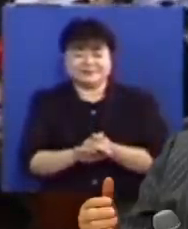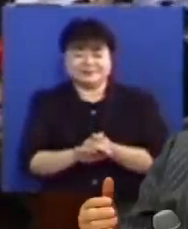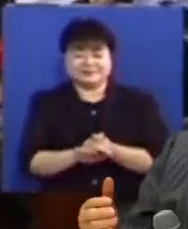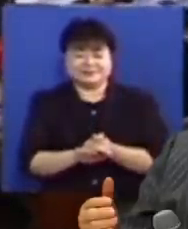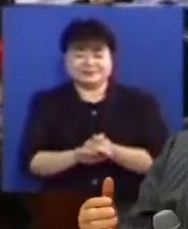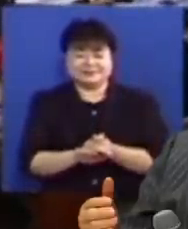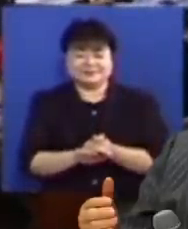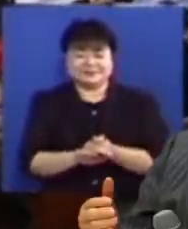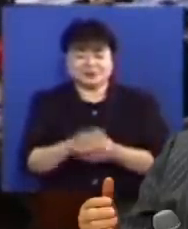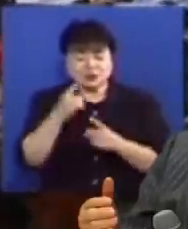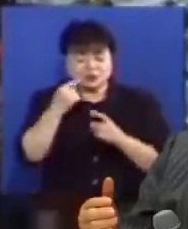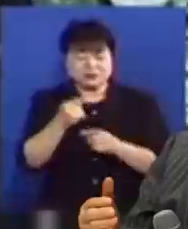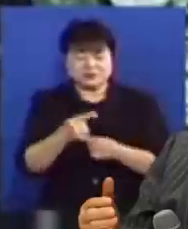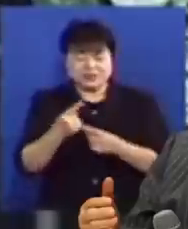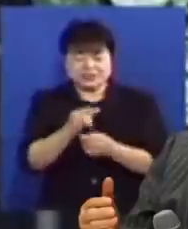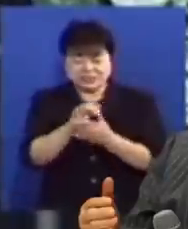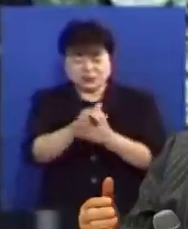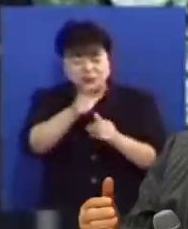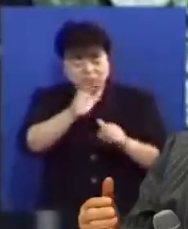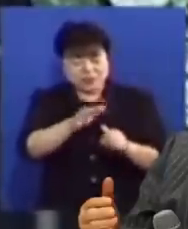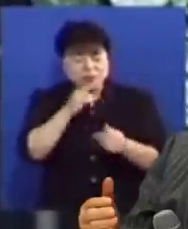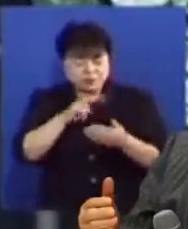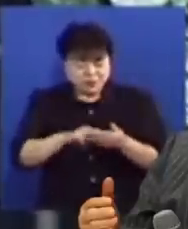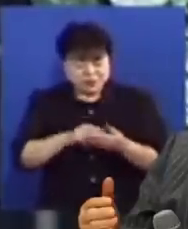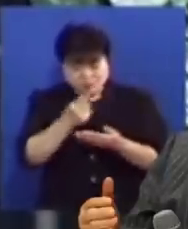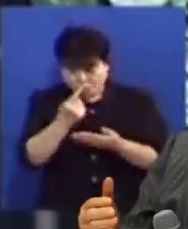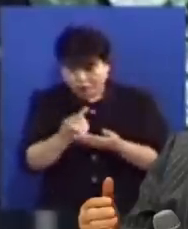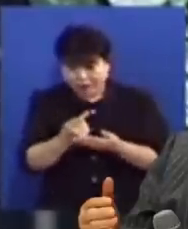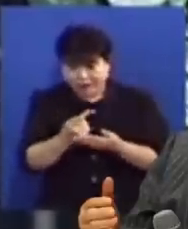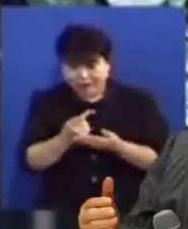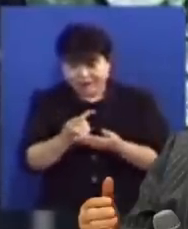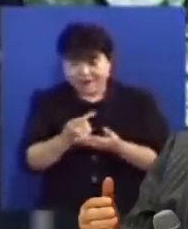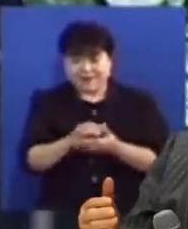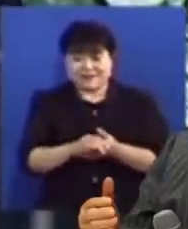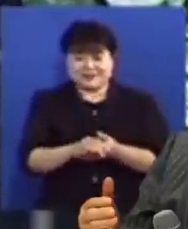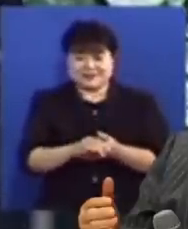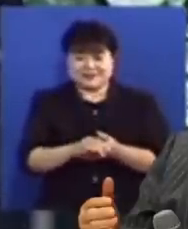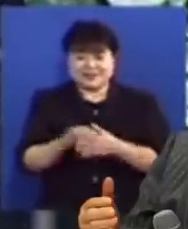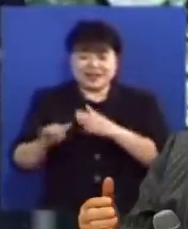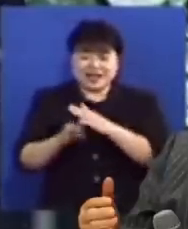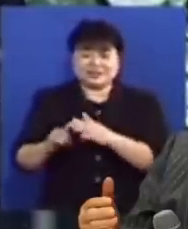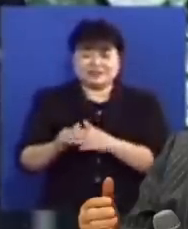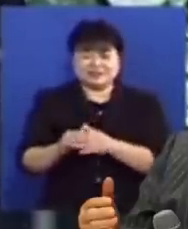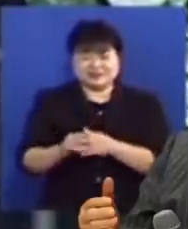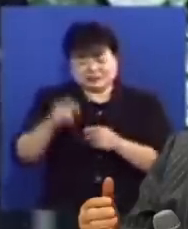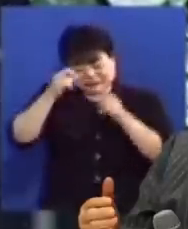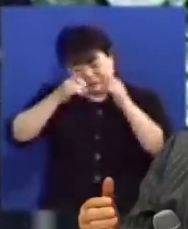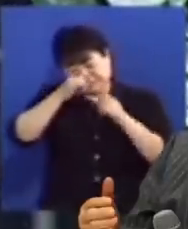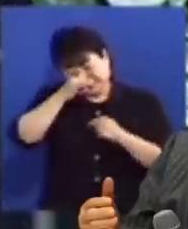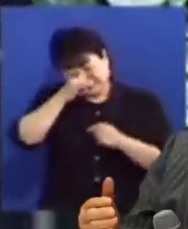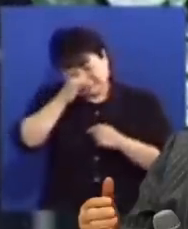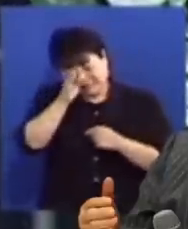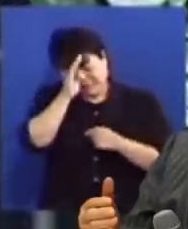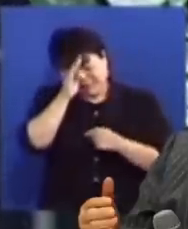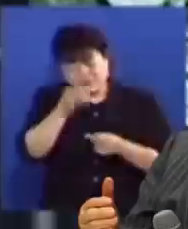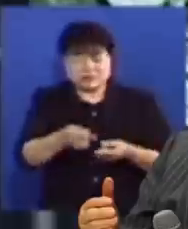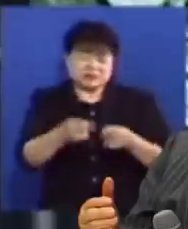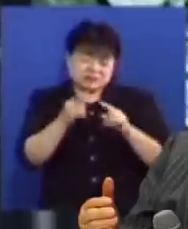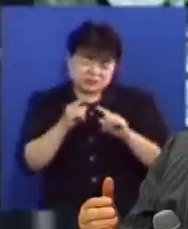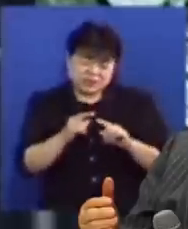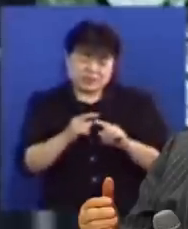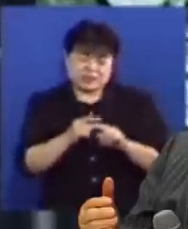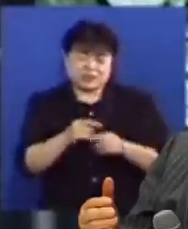저보고 대속 기도해달라는 편지가 많이 옵니다 가정에 우한이 있어서 병이 들어서